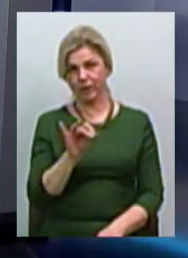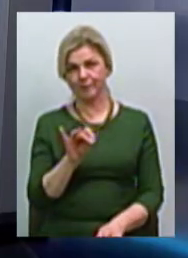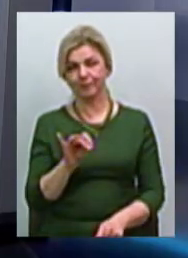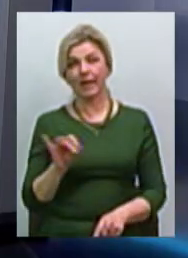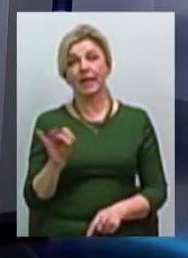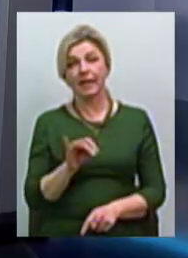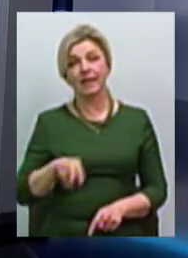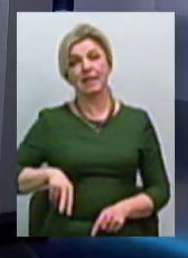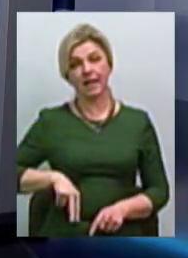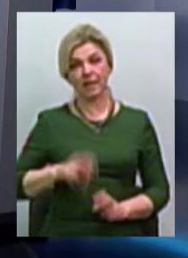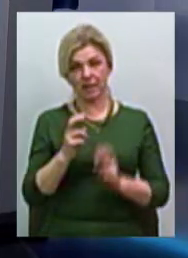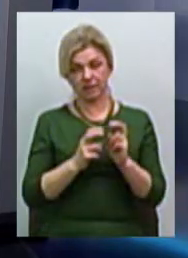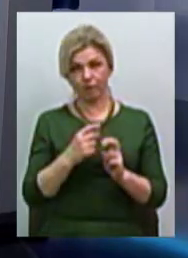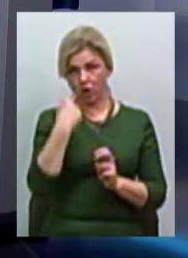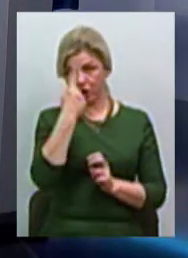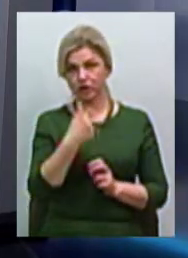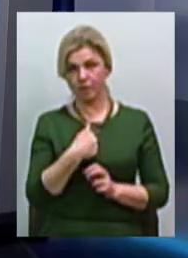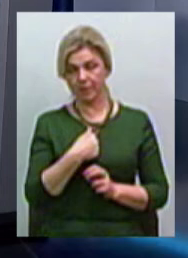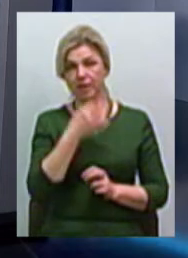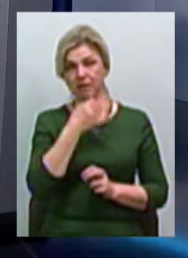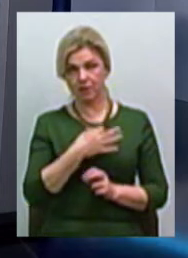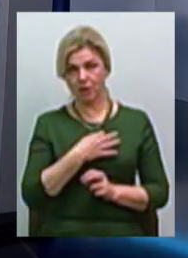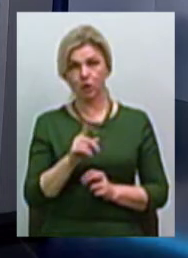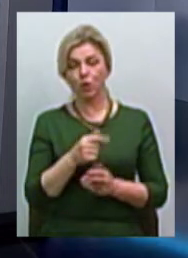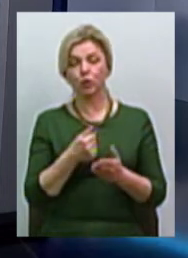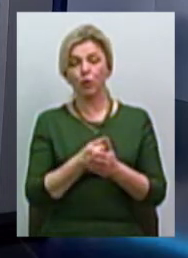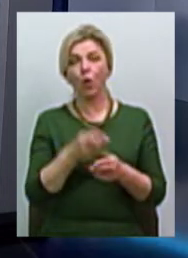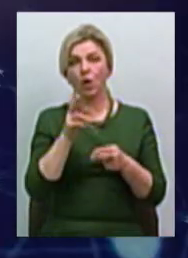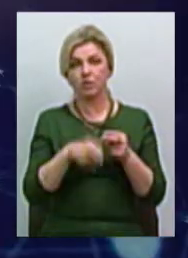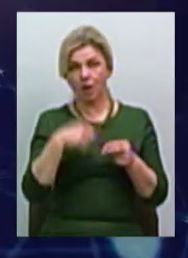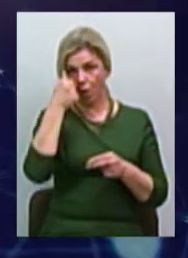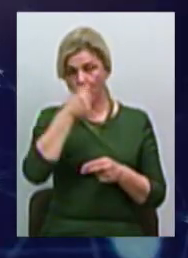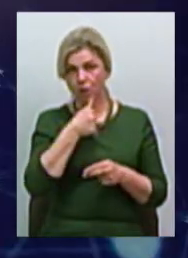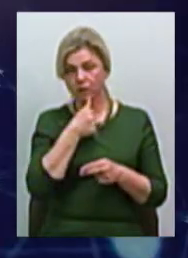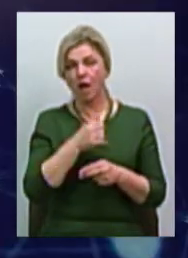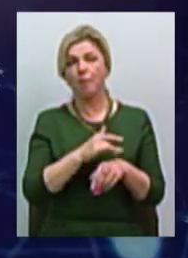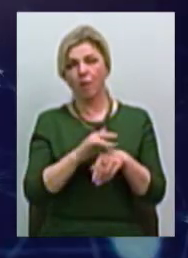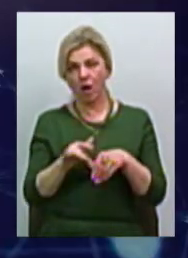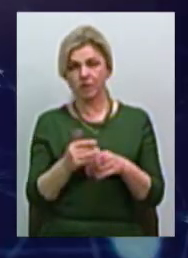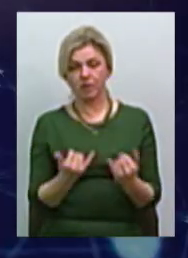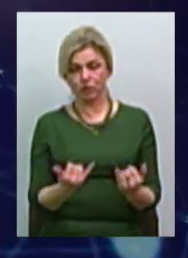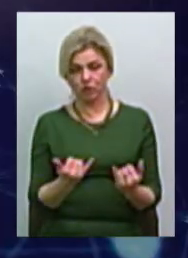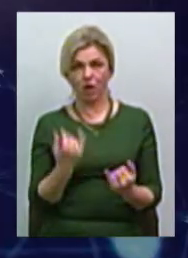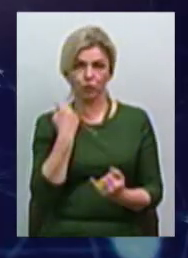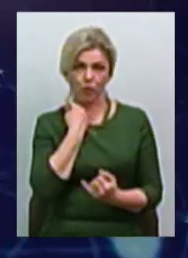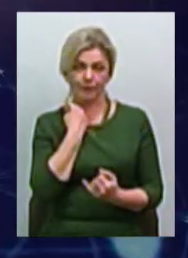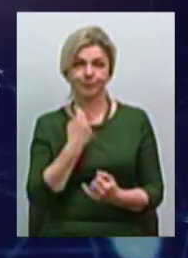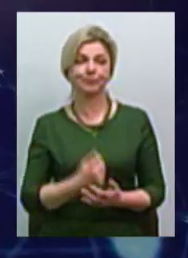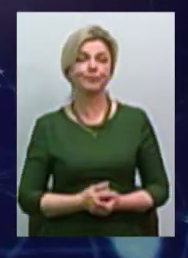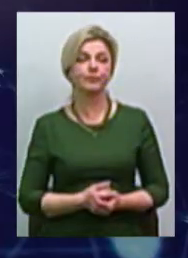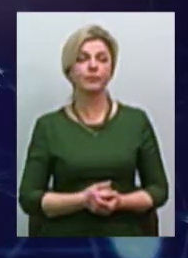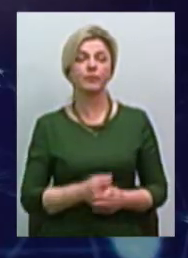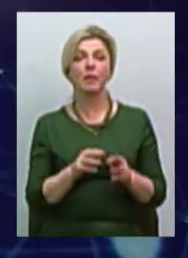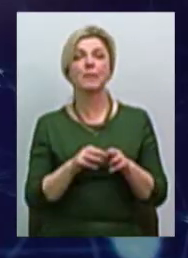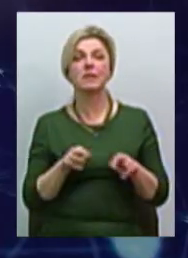заводу сьогодні мені особисто сказав, що до кінця року вони погасять існуючо. Тобто, це добре. Але я просто згадав Міністерство оборони, на